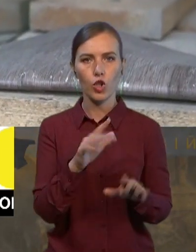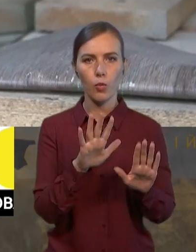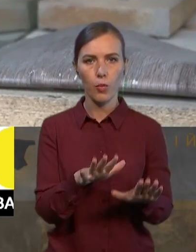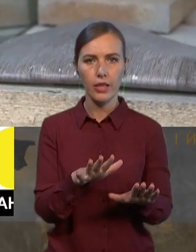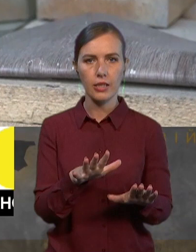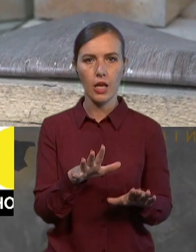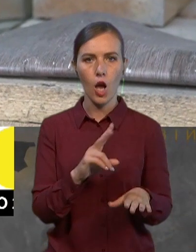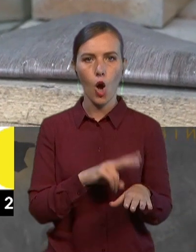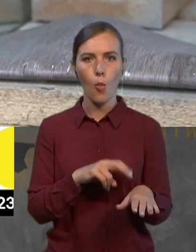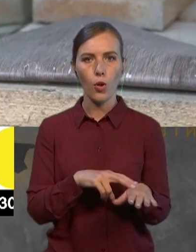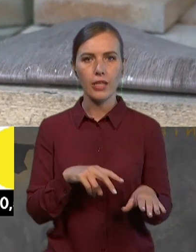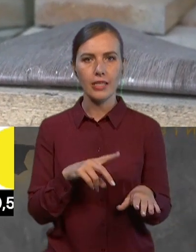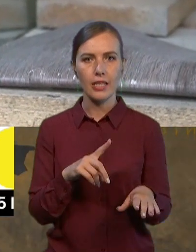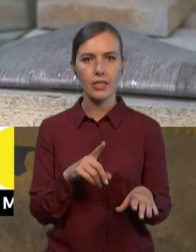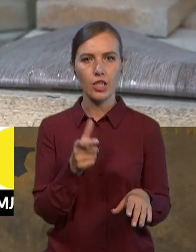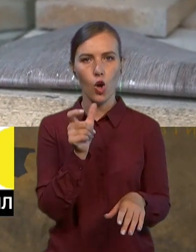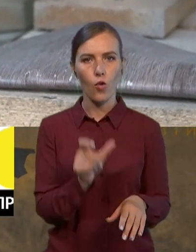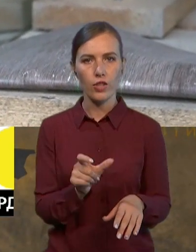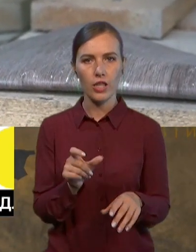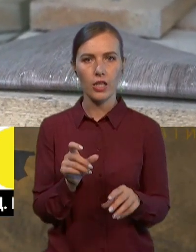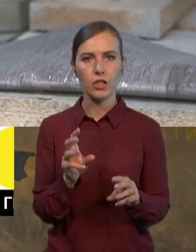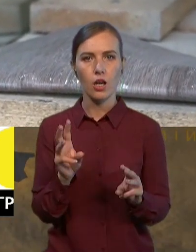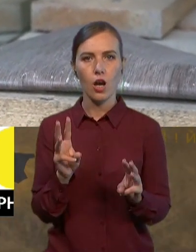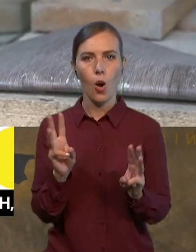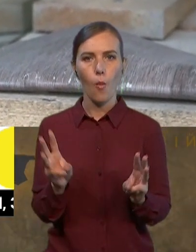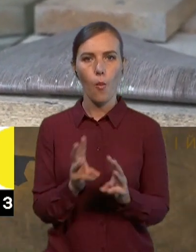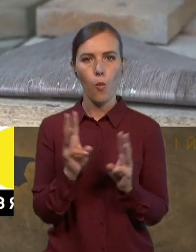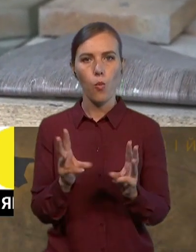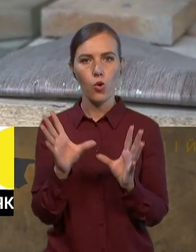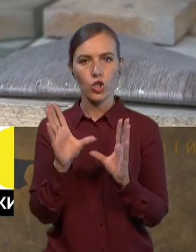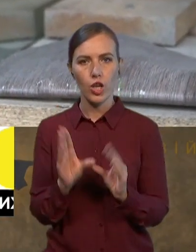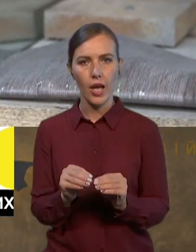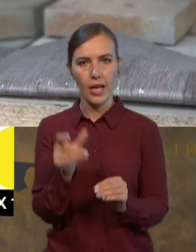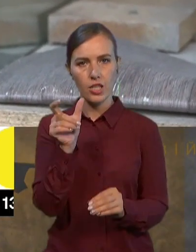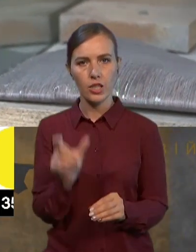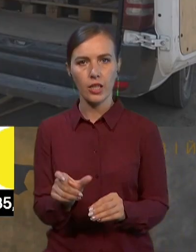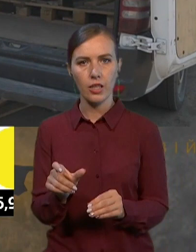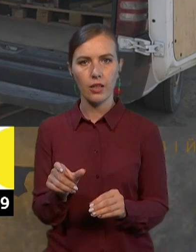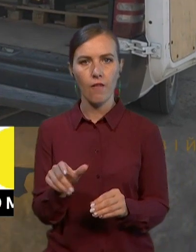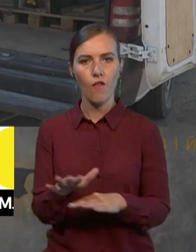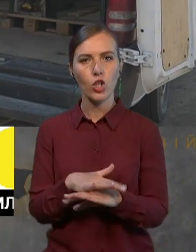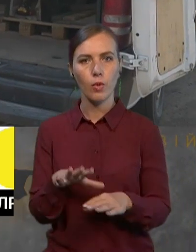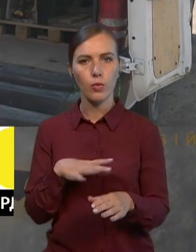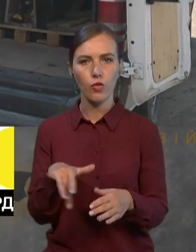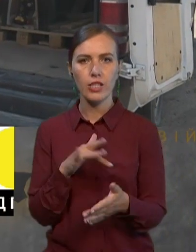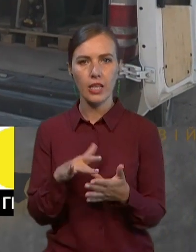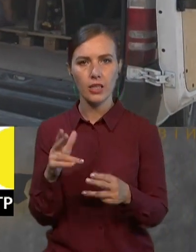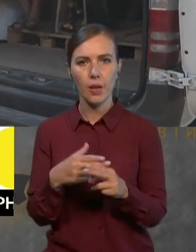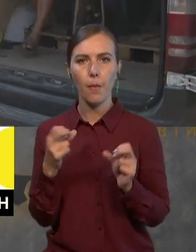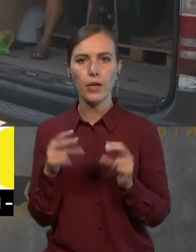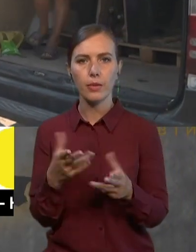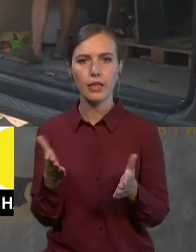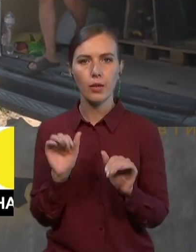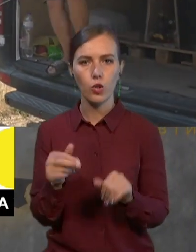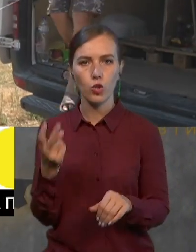громади, пожежник. І в громаді був такий центр безпеки, на який вони можуть